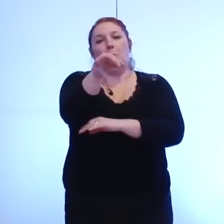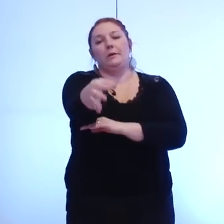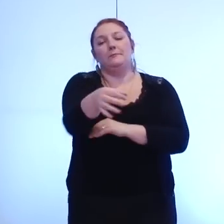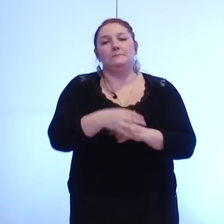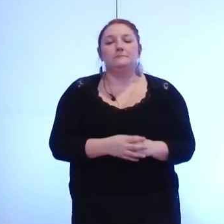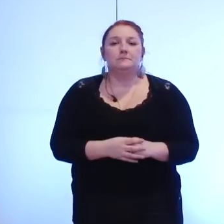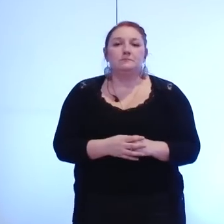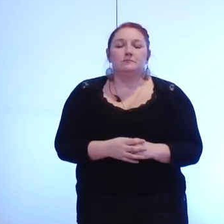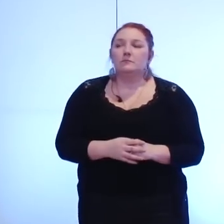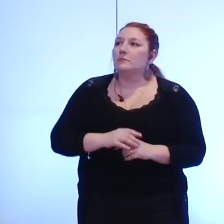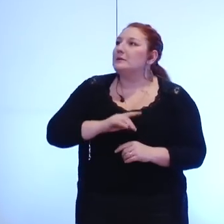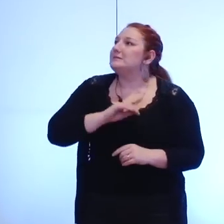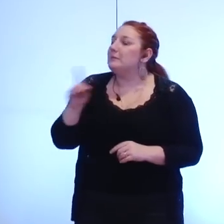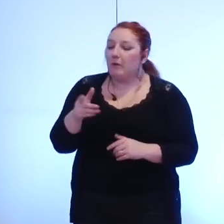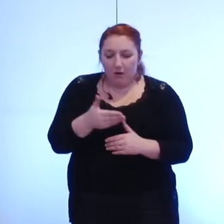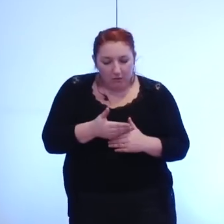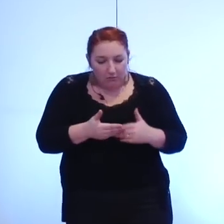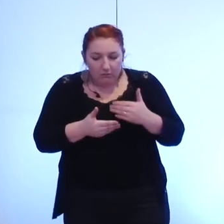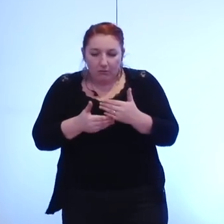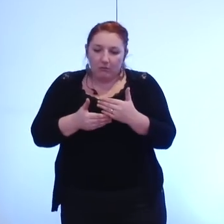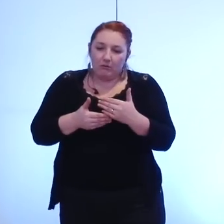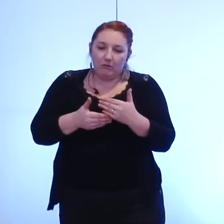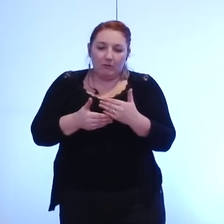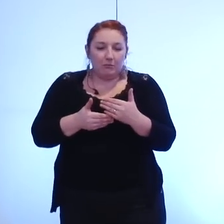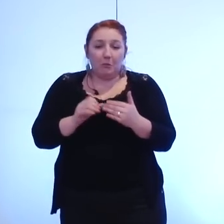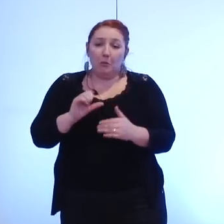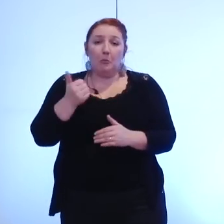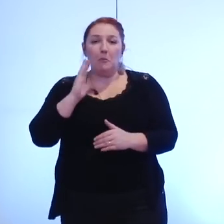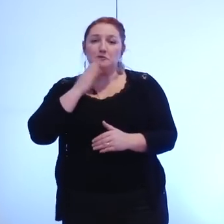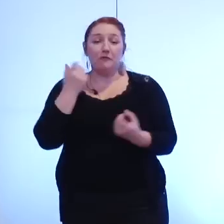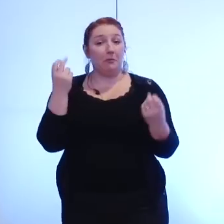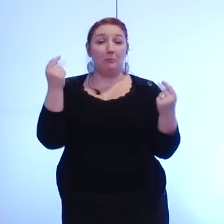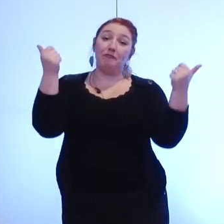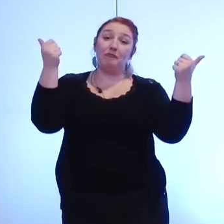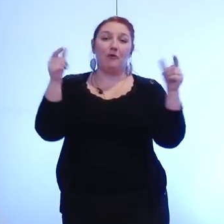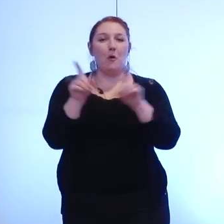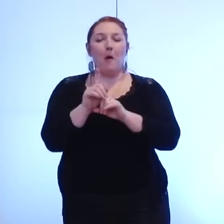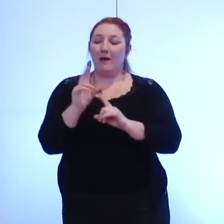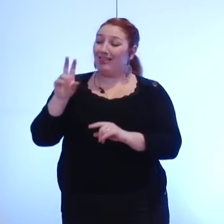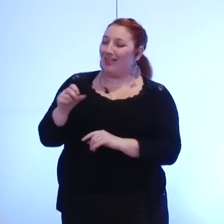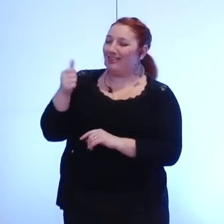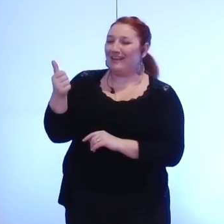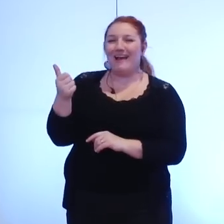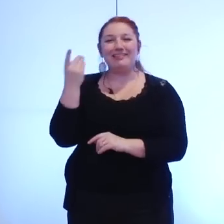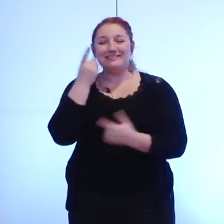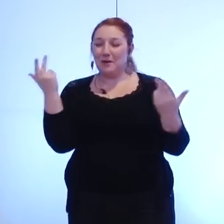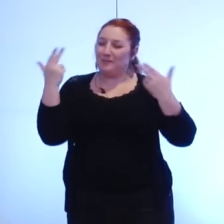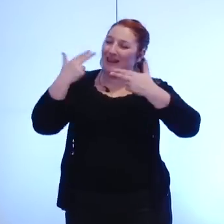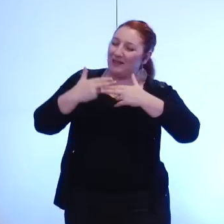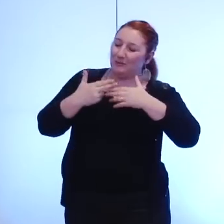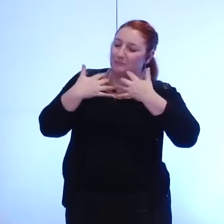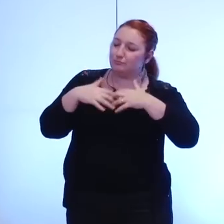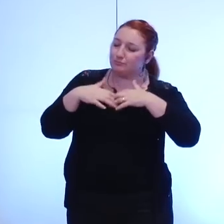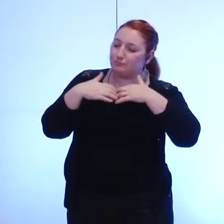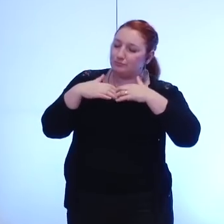se poser là au 1er janvier subitement comme si dans la nuit du 31 décembre au 1er janvier les choses